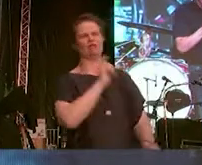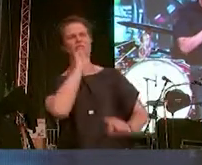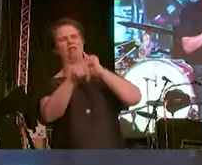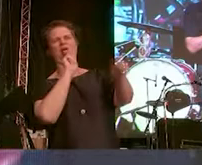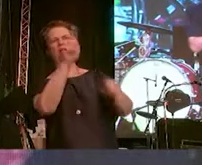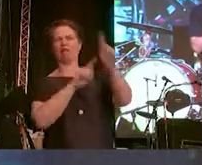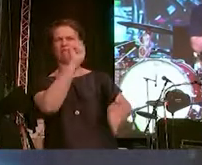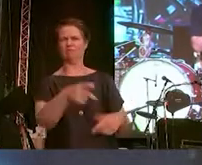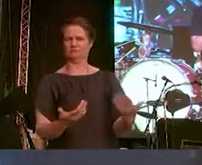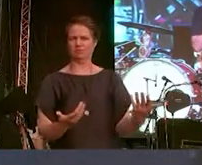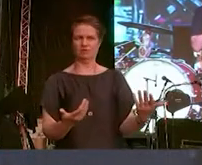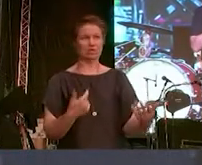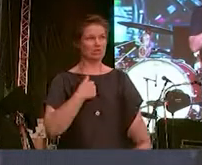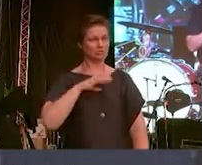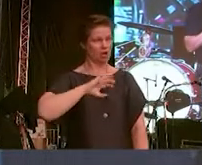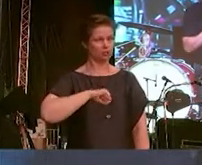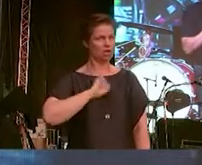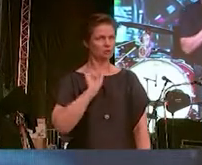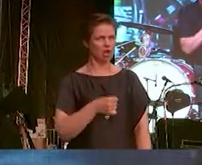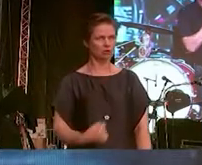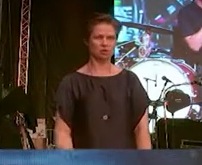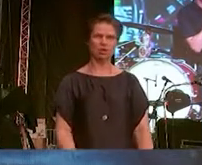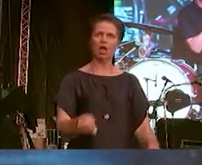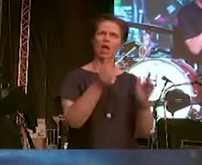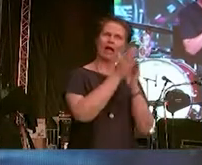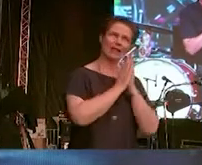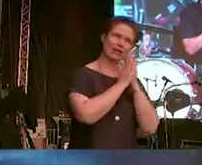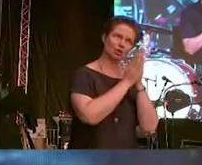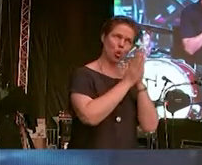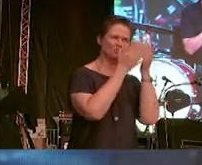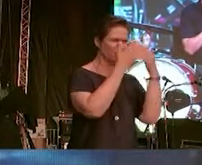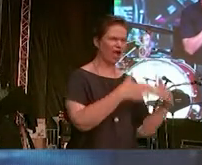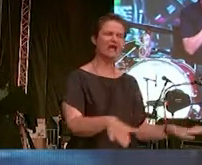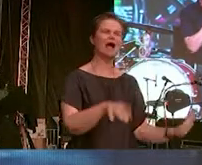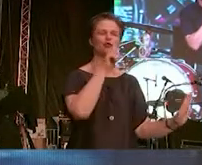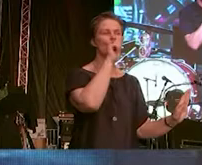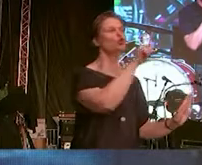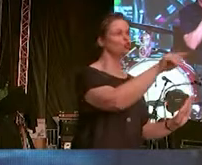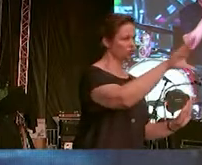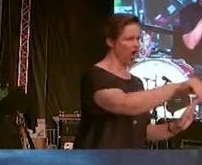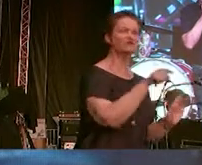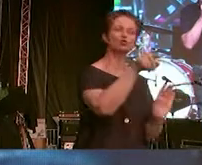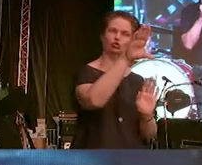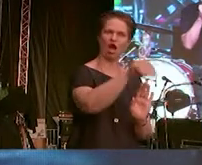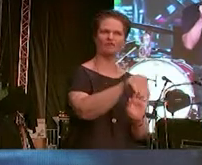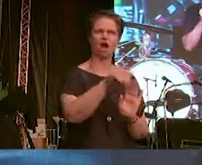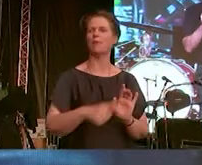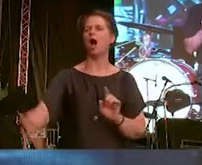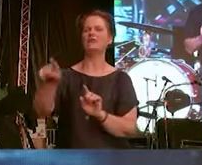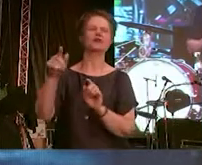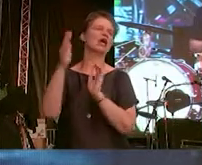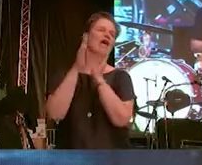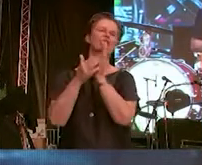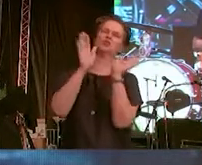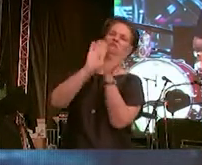es auch unerträglich, wenn Menschen die Religionsfreiheit nur ausgewählten Religionen zugestehen. Hier in Deutschland und überall auf der